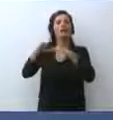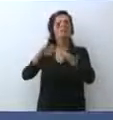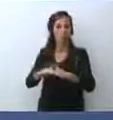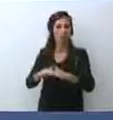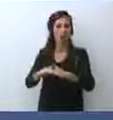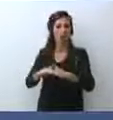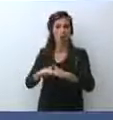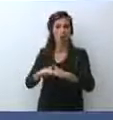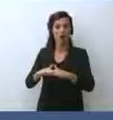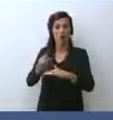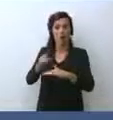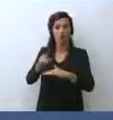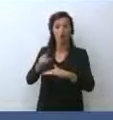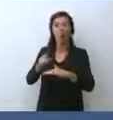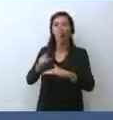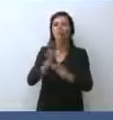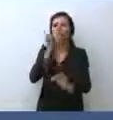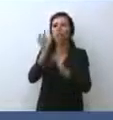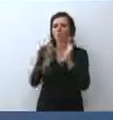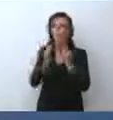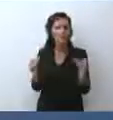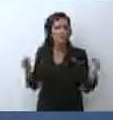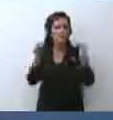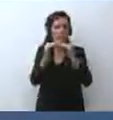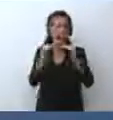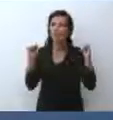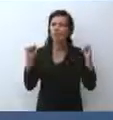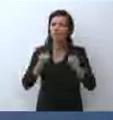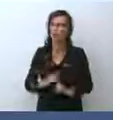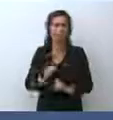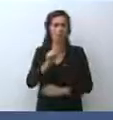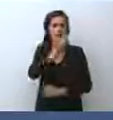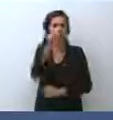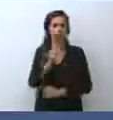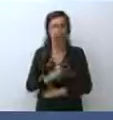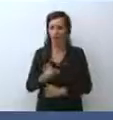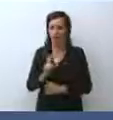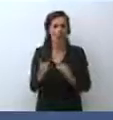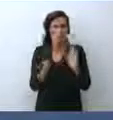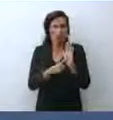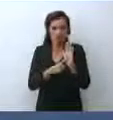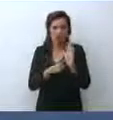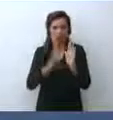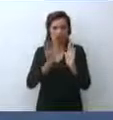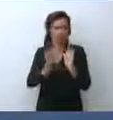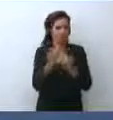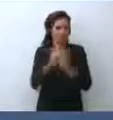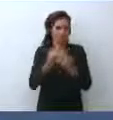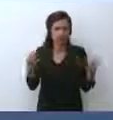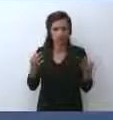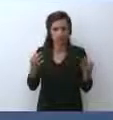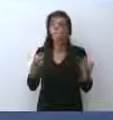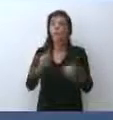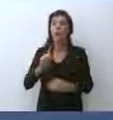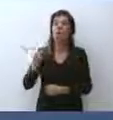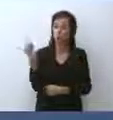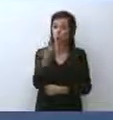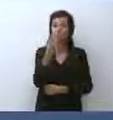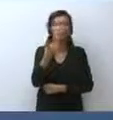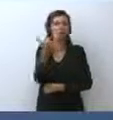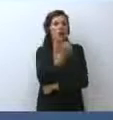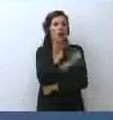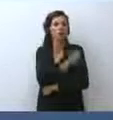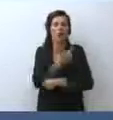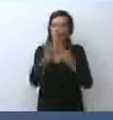sostanzialmente a dei cittadini italiani in tutti i modi e sono stati tutti vaccinati